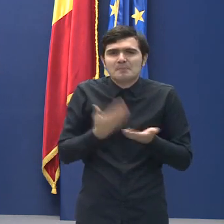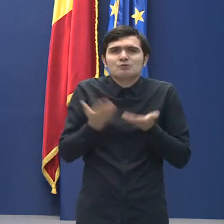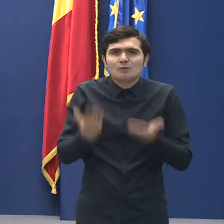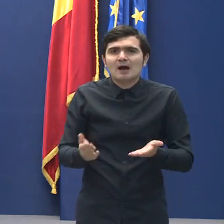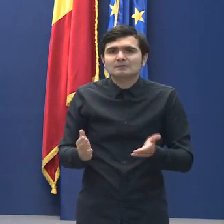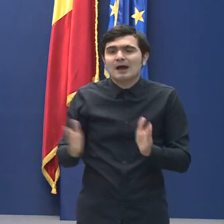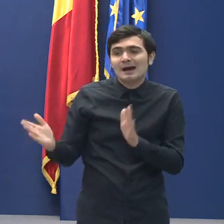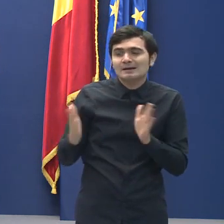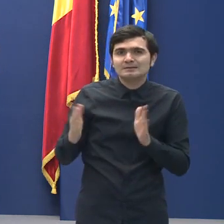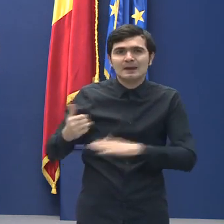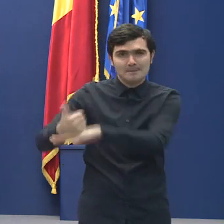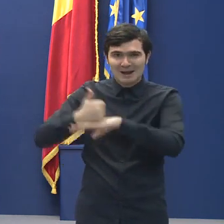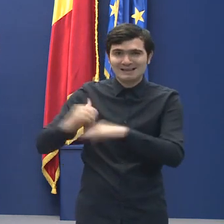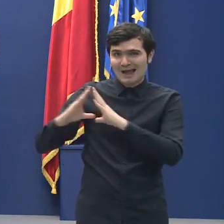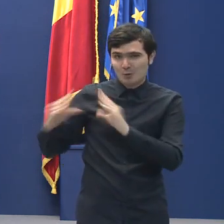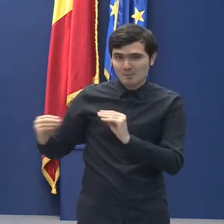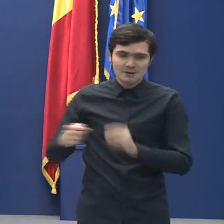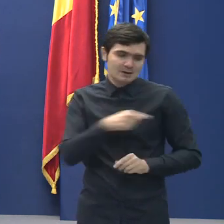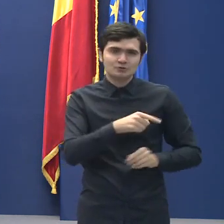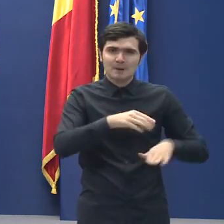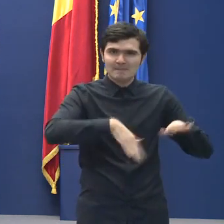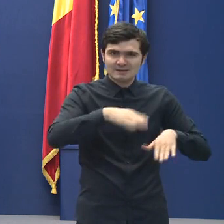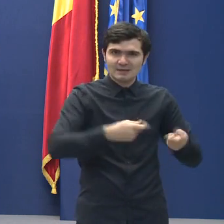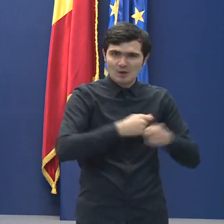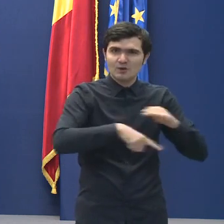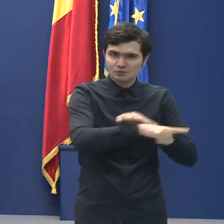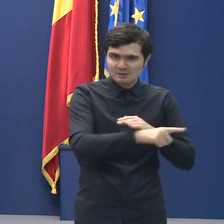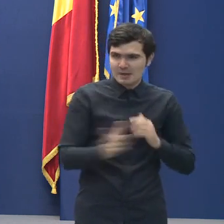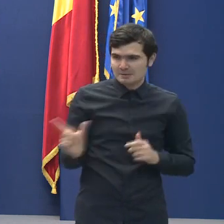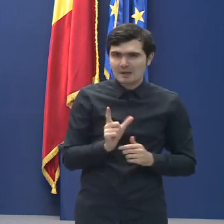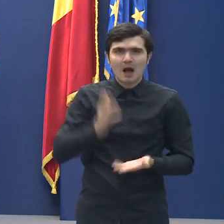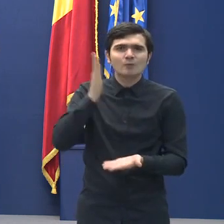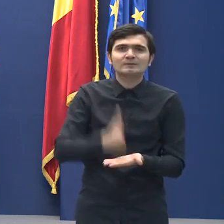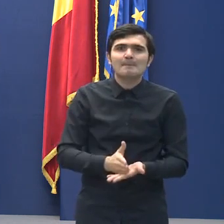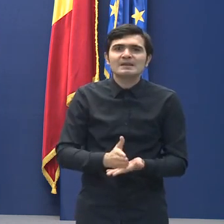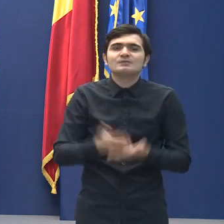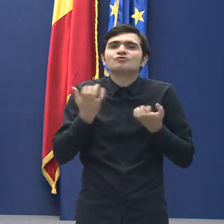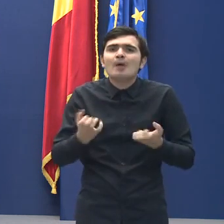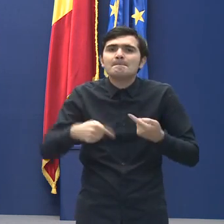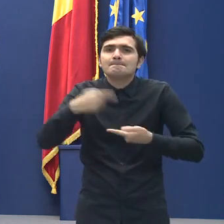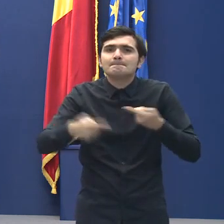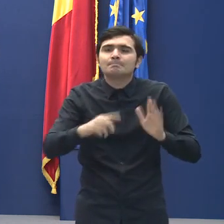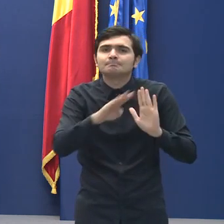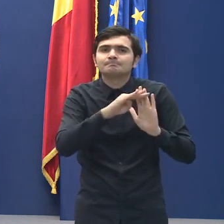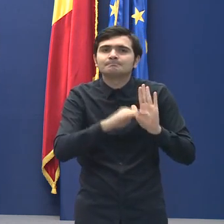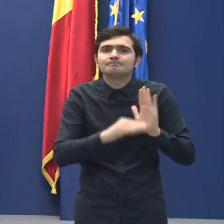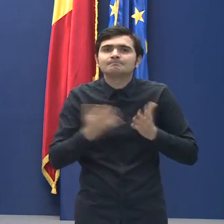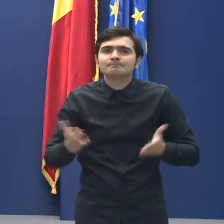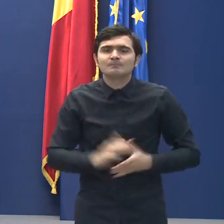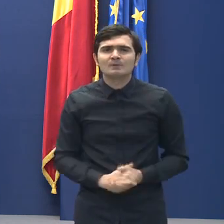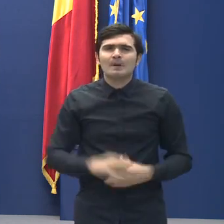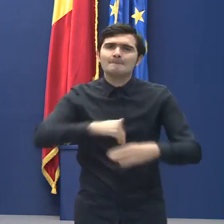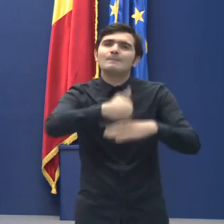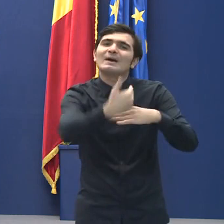și Ministerul Afacerilor Interne, s-au stabilit următoarele. Pâinea